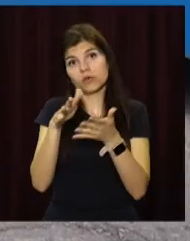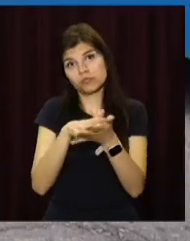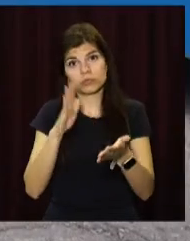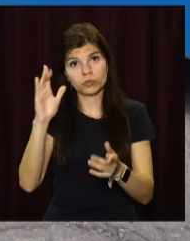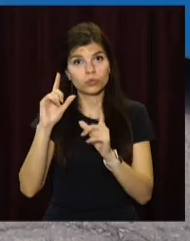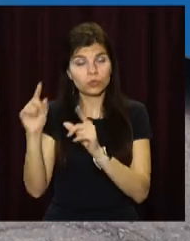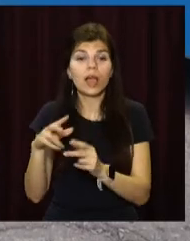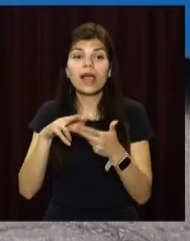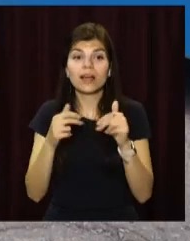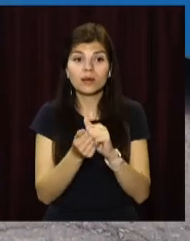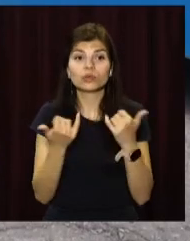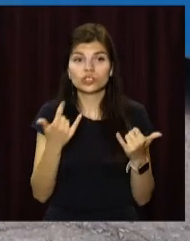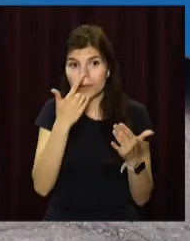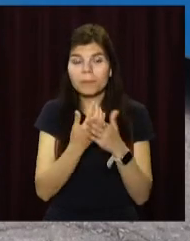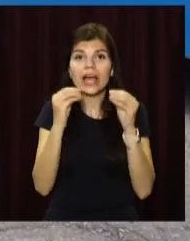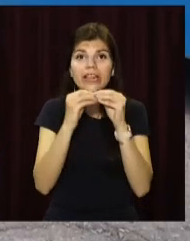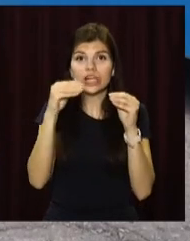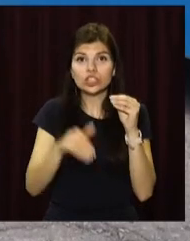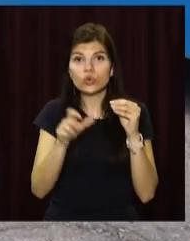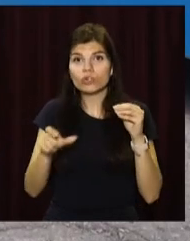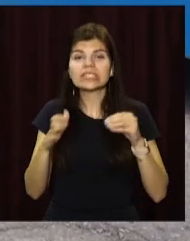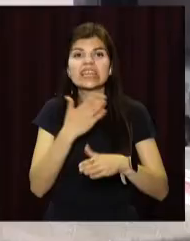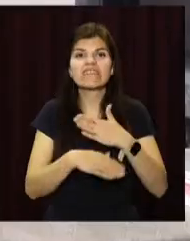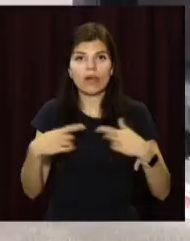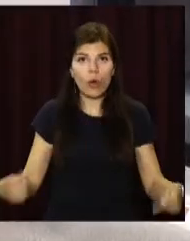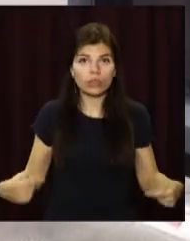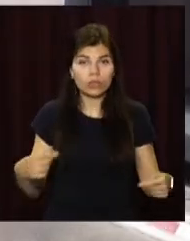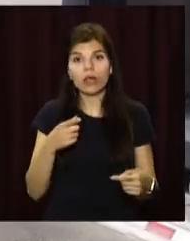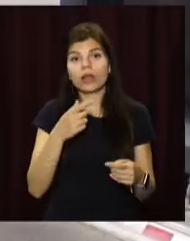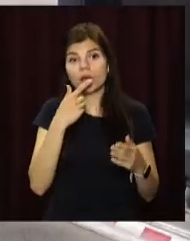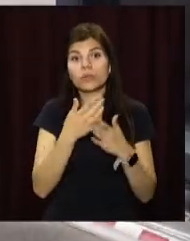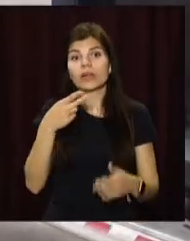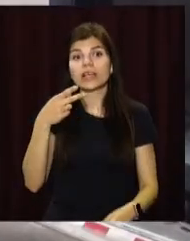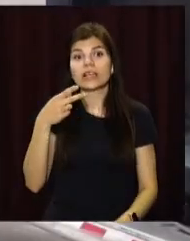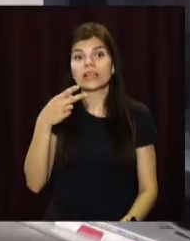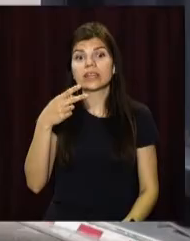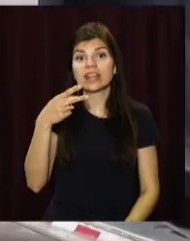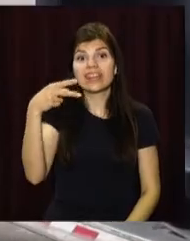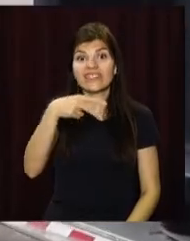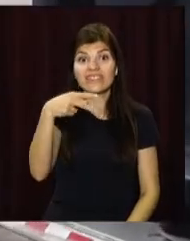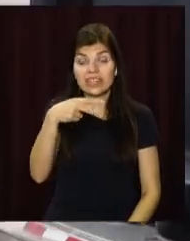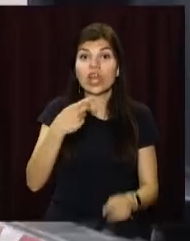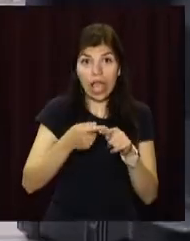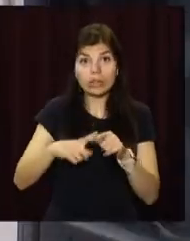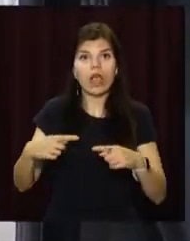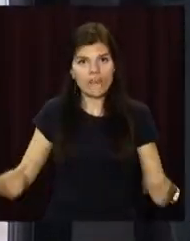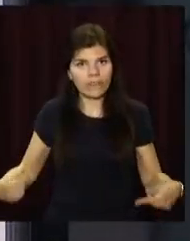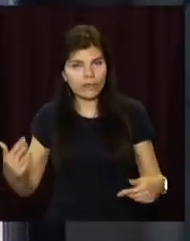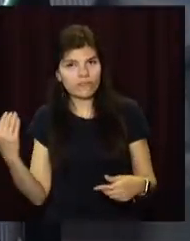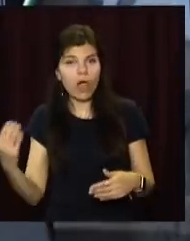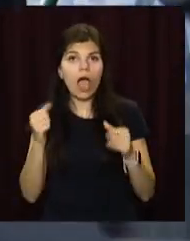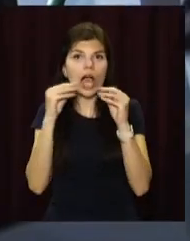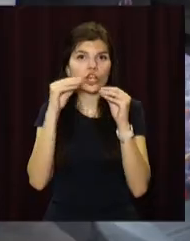Нині у Кам'янському майже 10 тисяч людей з інвалідністю. З них понад дві тисячі пересуваються на візках. В Управлінні